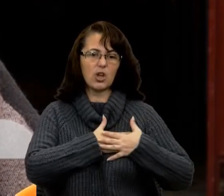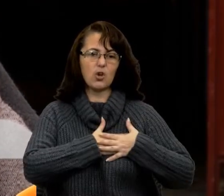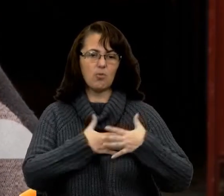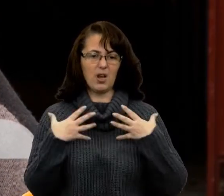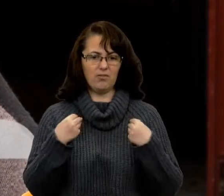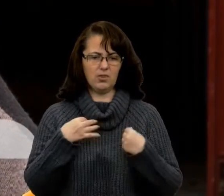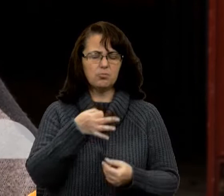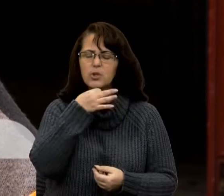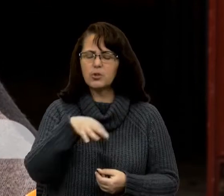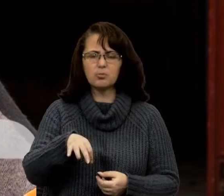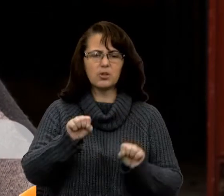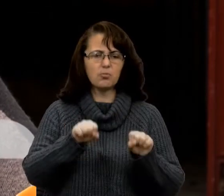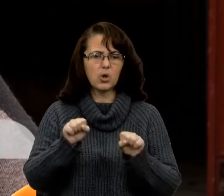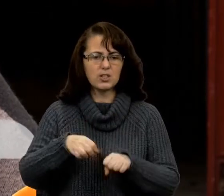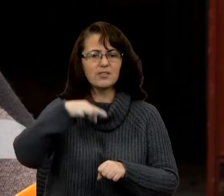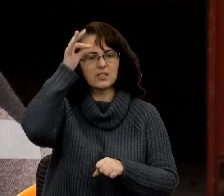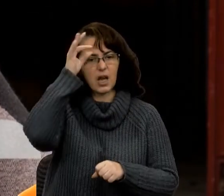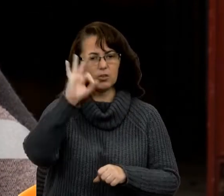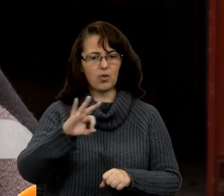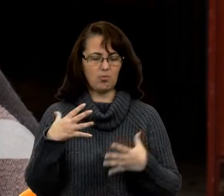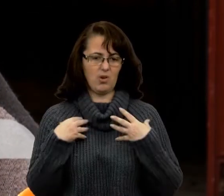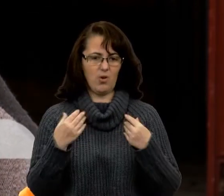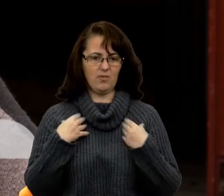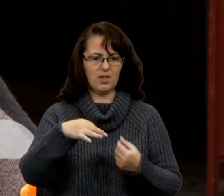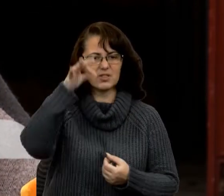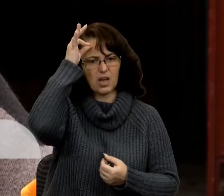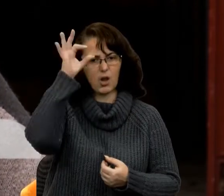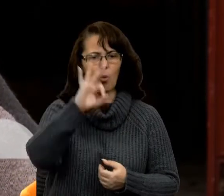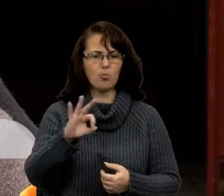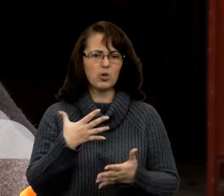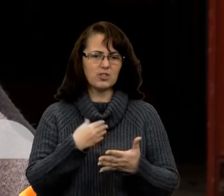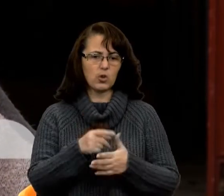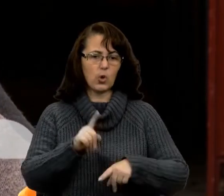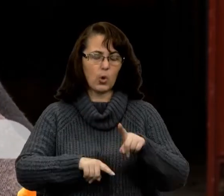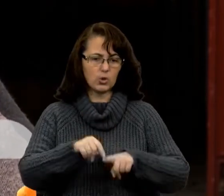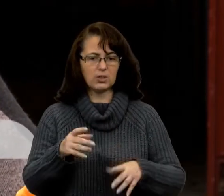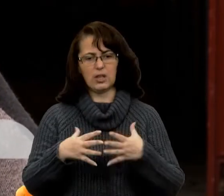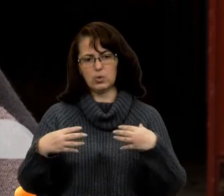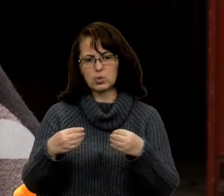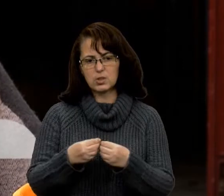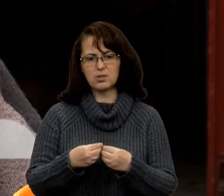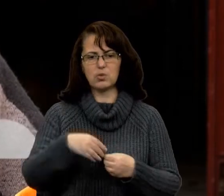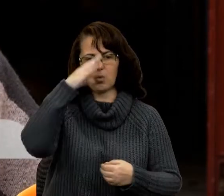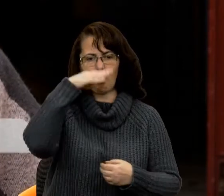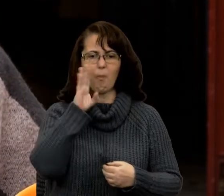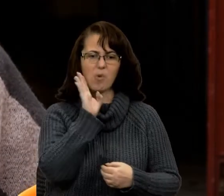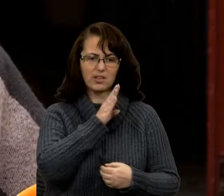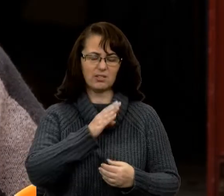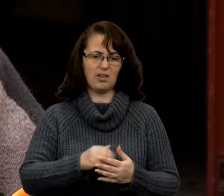будь-якій можливості згадував про Львів. Згадував про свою родину, згадував про свою сім'ю, про своїх батьків.